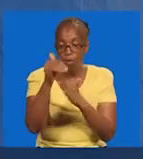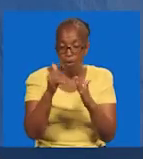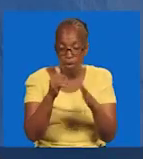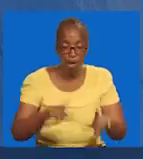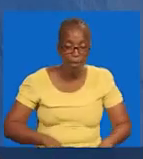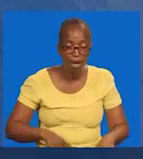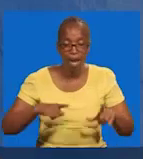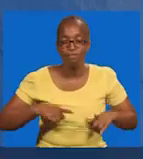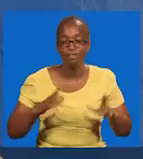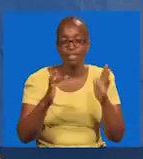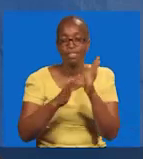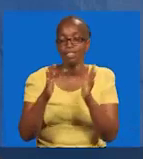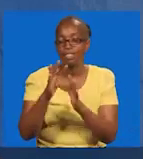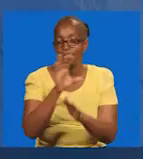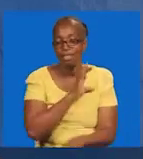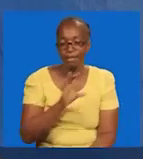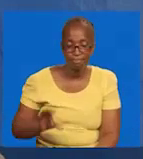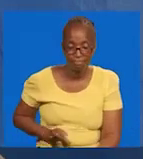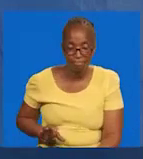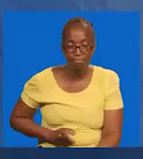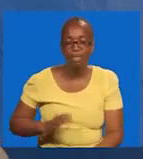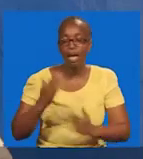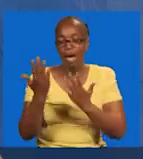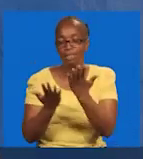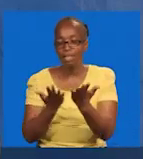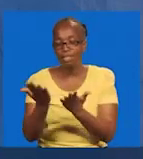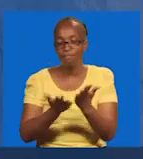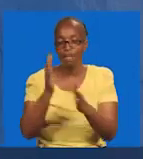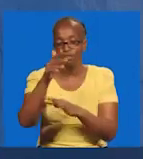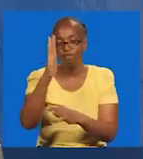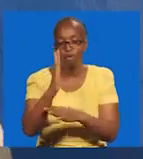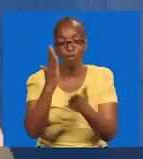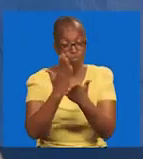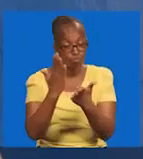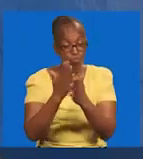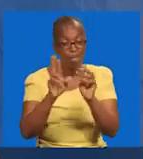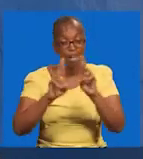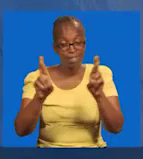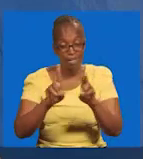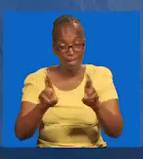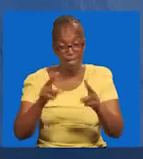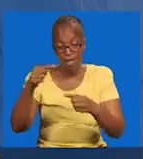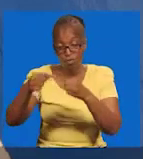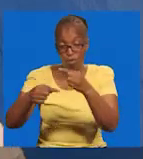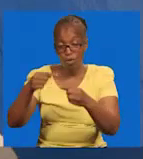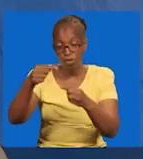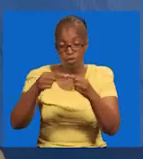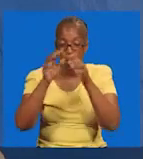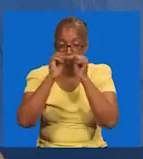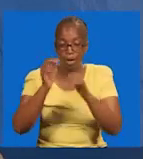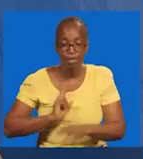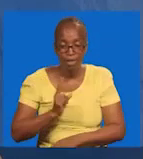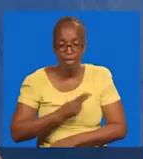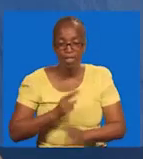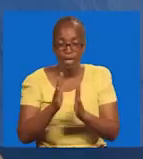maisha yetu, ni ye yetu. Mutumishuwa mwenyezi mungu, yuko wapata yari. Kuendelea